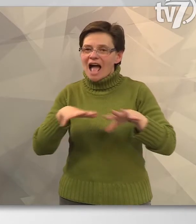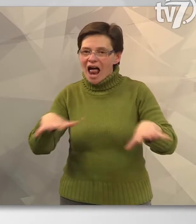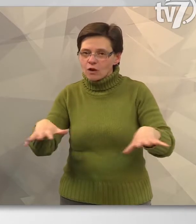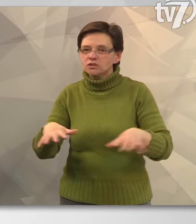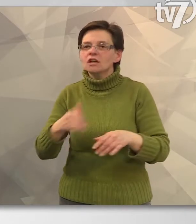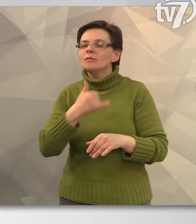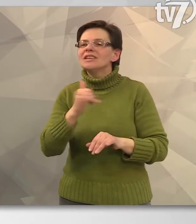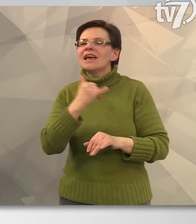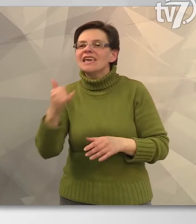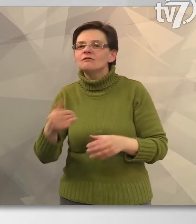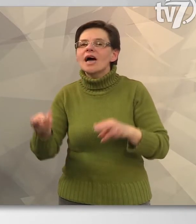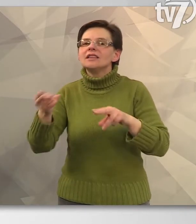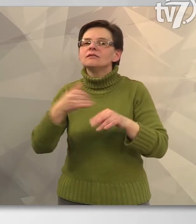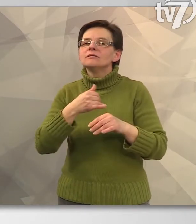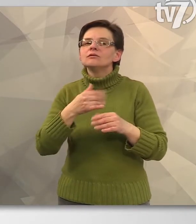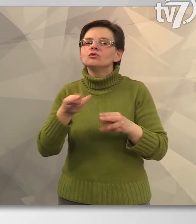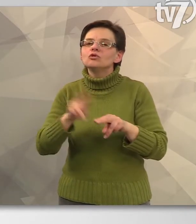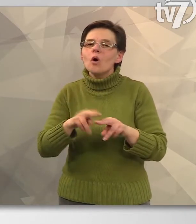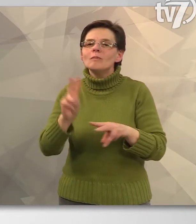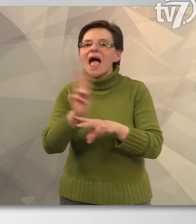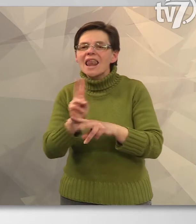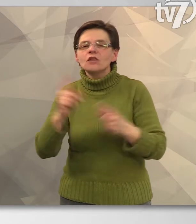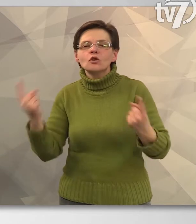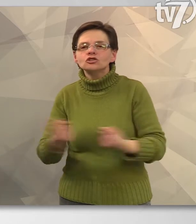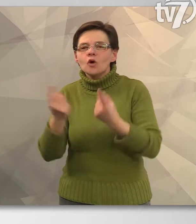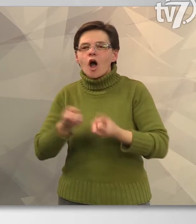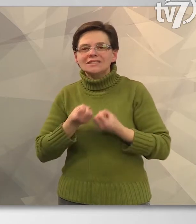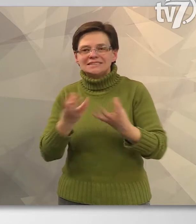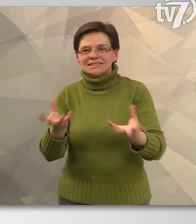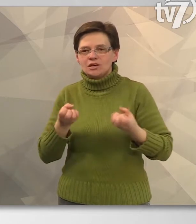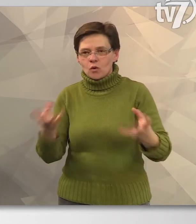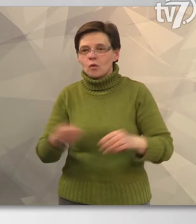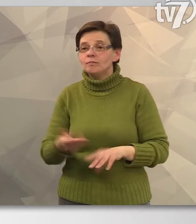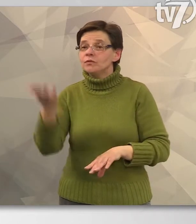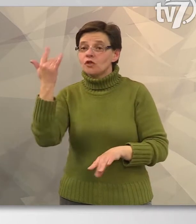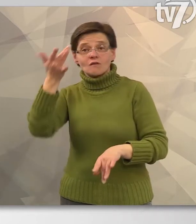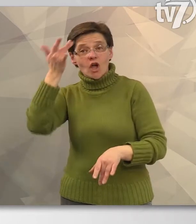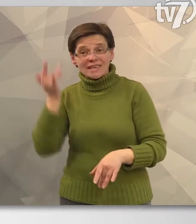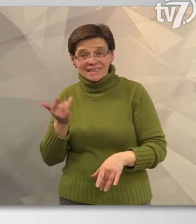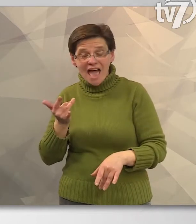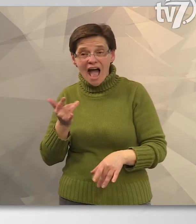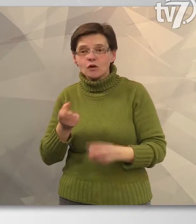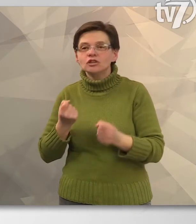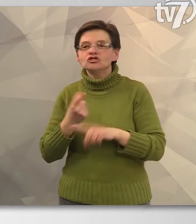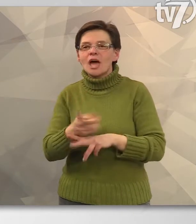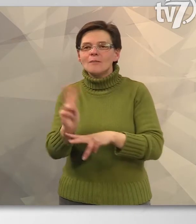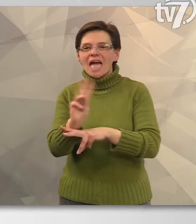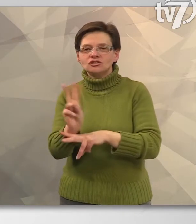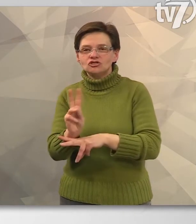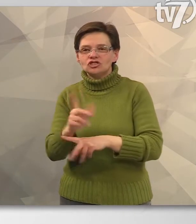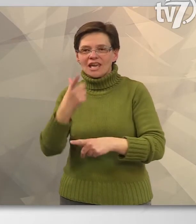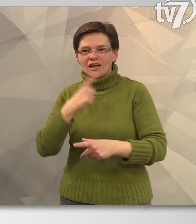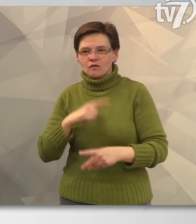a TISZPOL minden évben több nemzetközi ellenőrző akció végrehajtását végzi. Tavaly nyáron például a